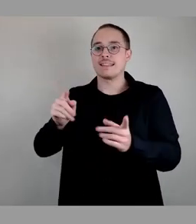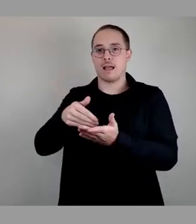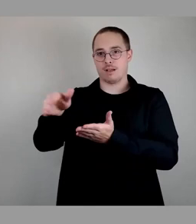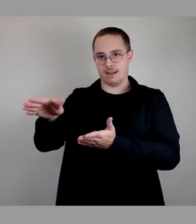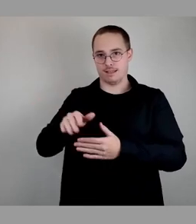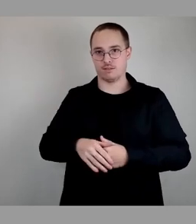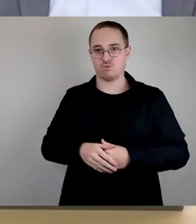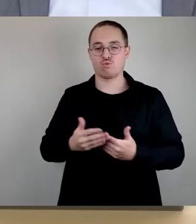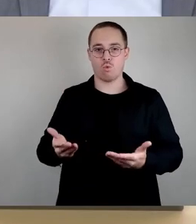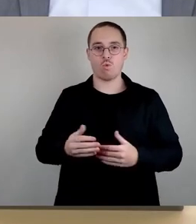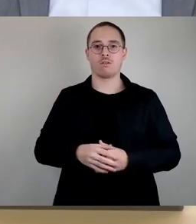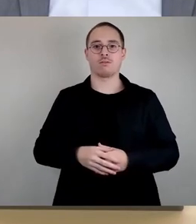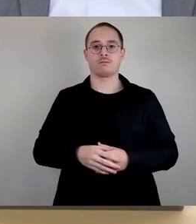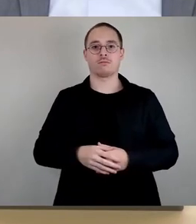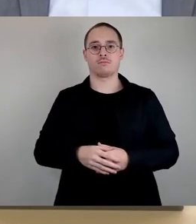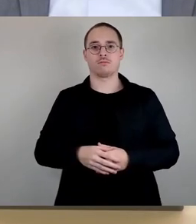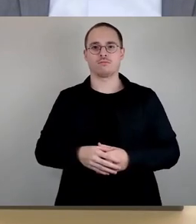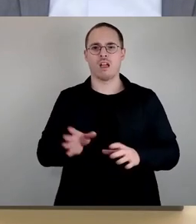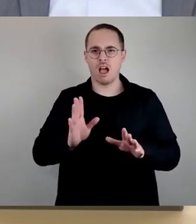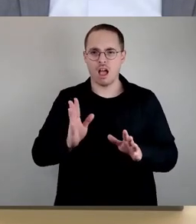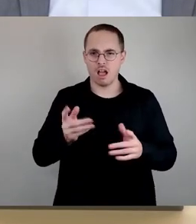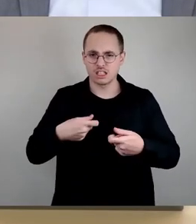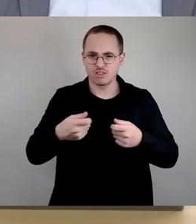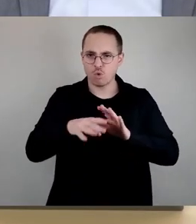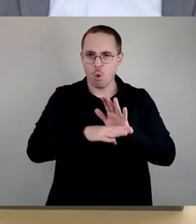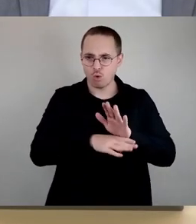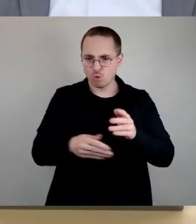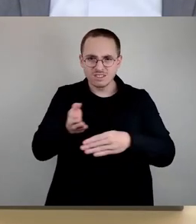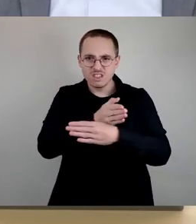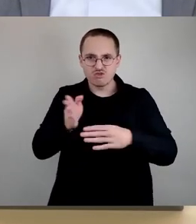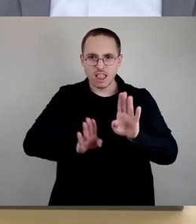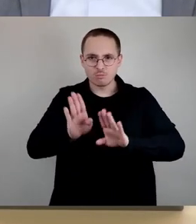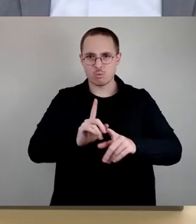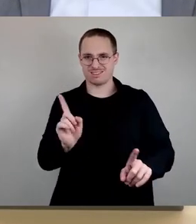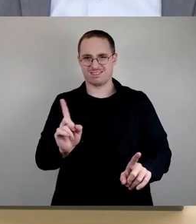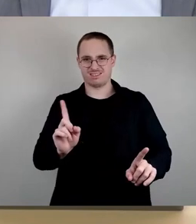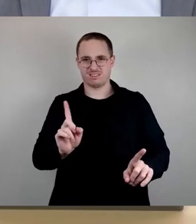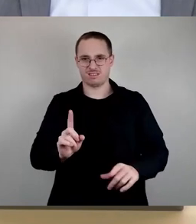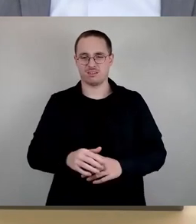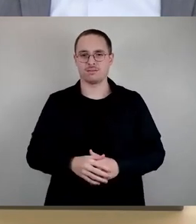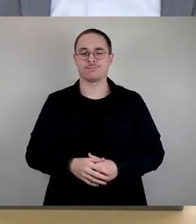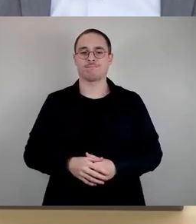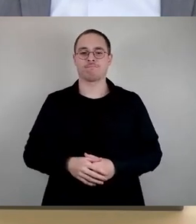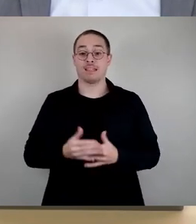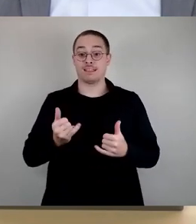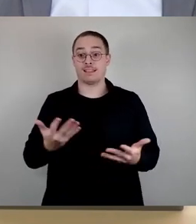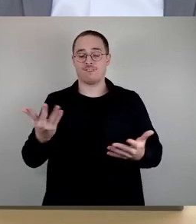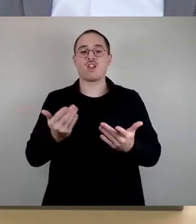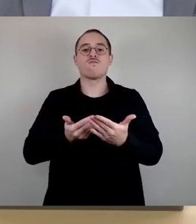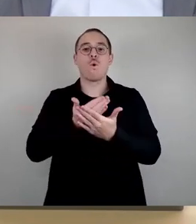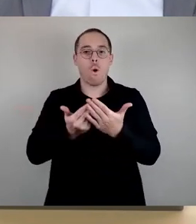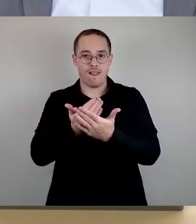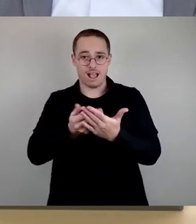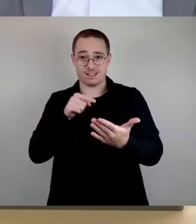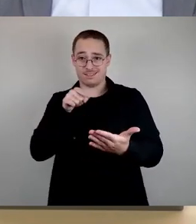Es gibt keine Geschäftsordnung jetzt zwischen der Abstimmung. Jetzt sind wir bei der Vorlage selbst. Wer der